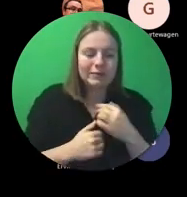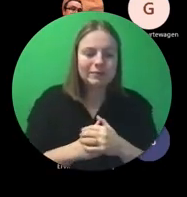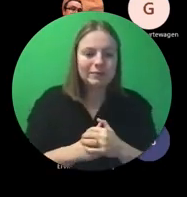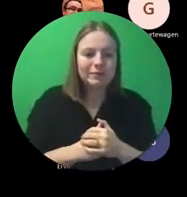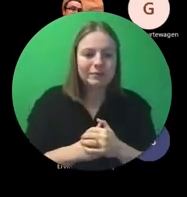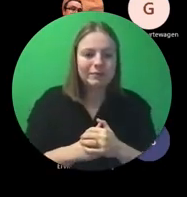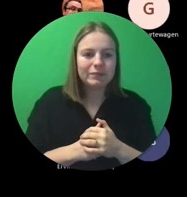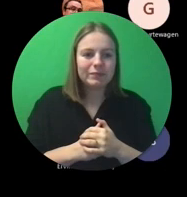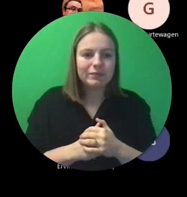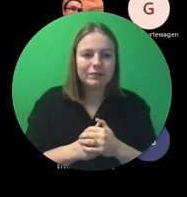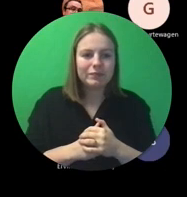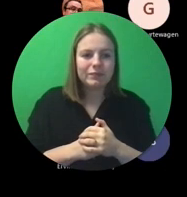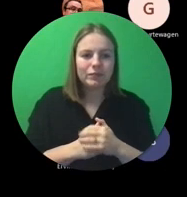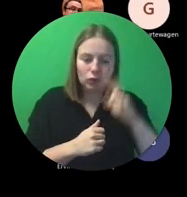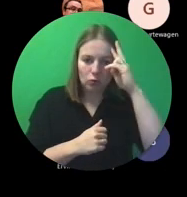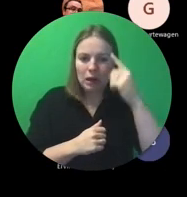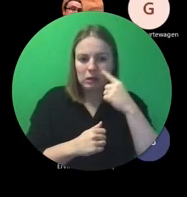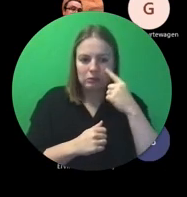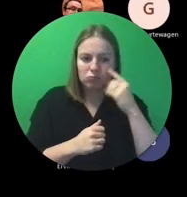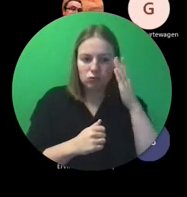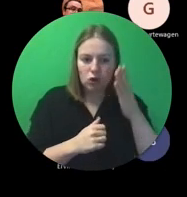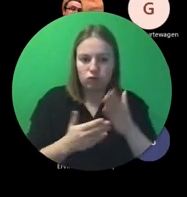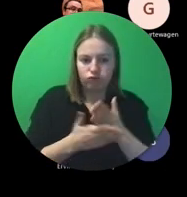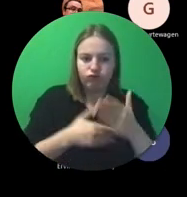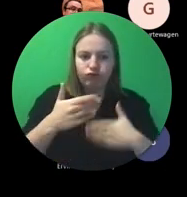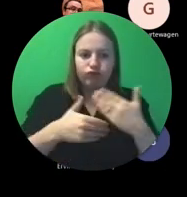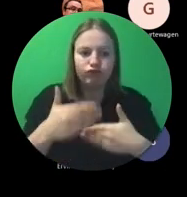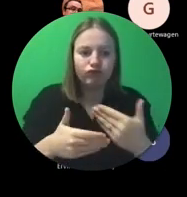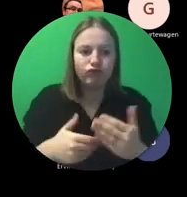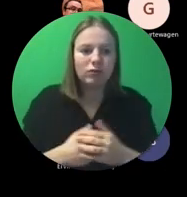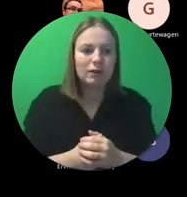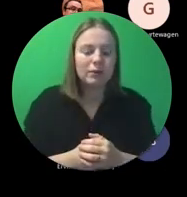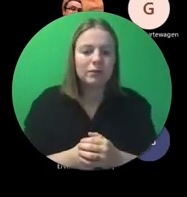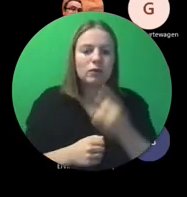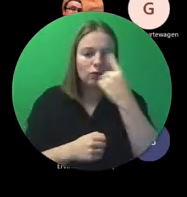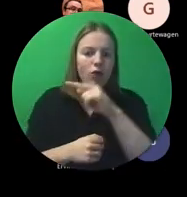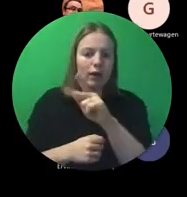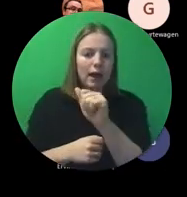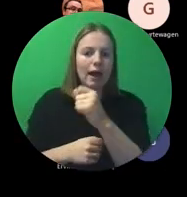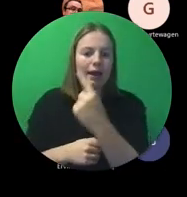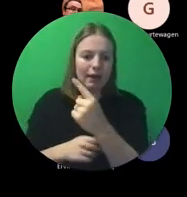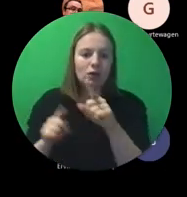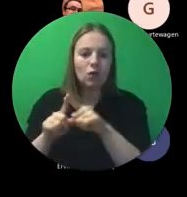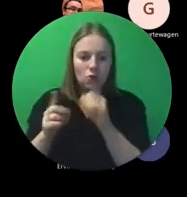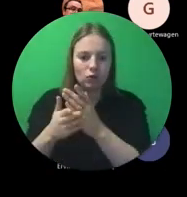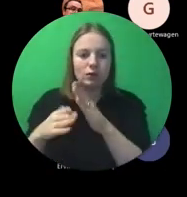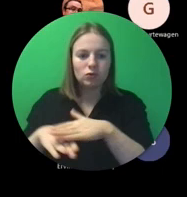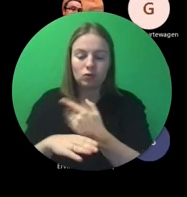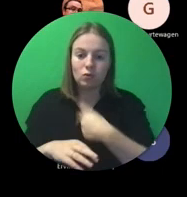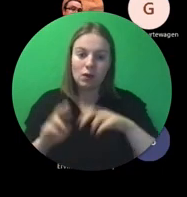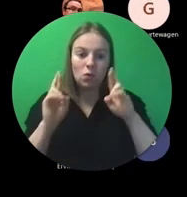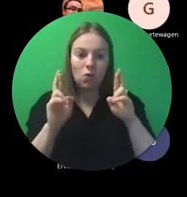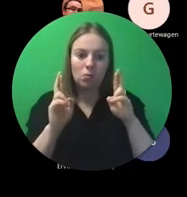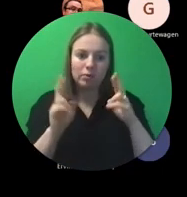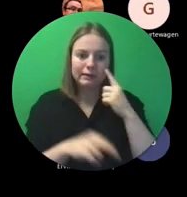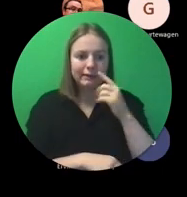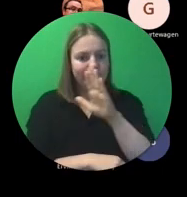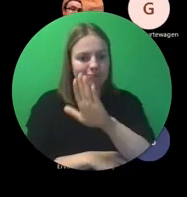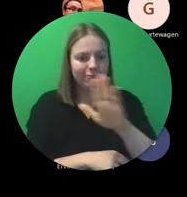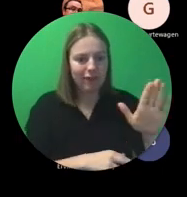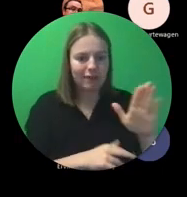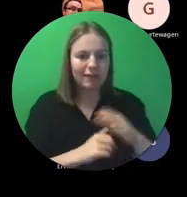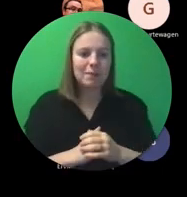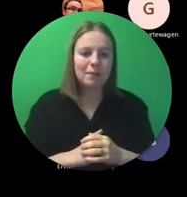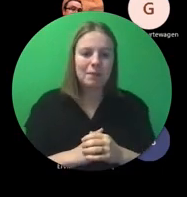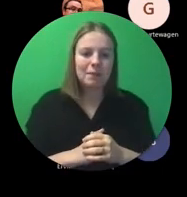gezien in een vrij veilige omstandigheden dus we hebben het ook voor ka1 gedaan dus we hopen jullie daar alleszins zeer